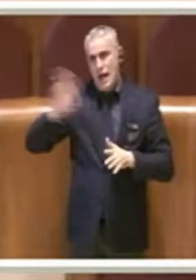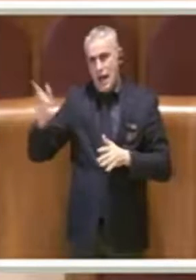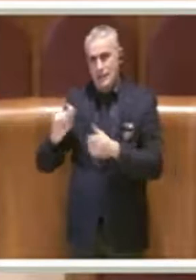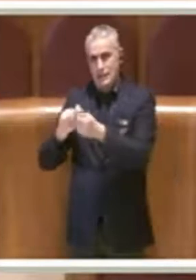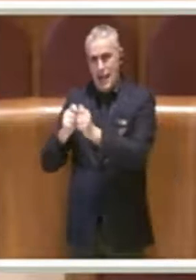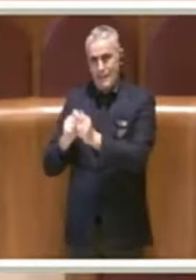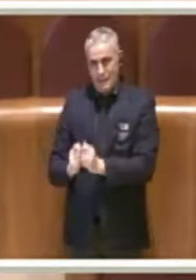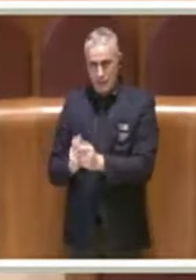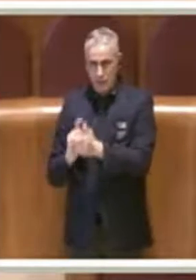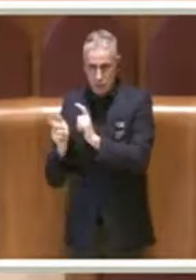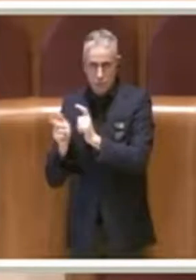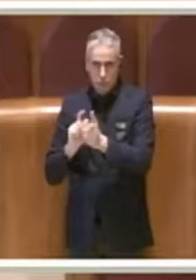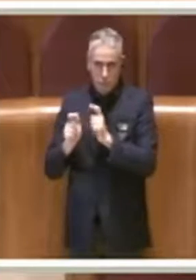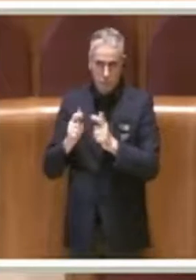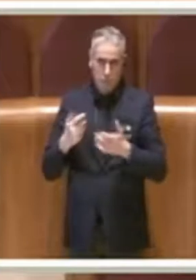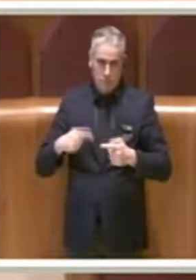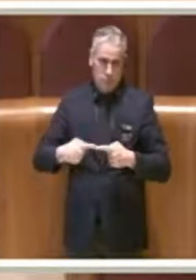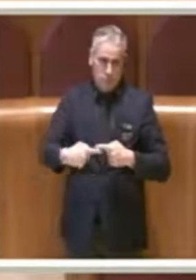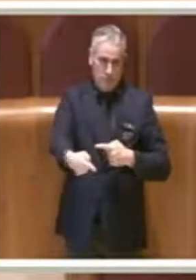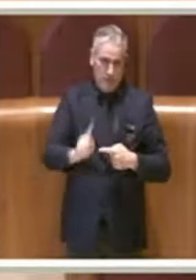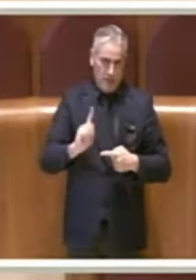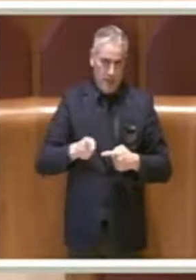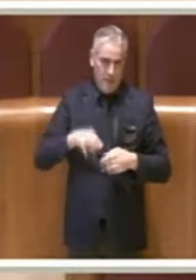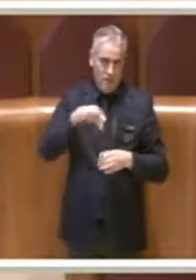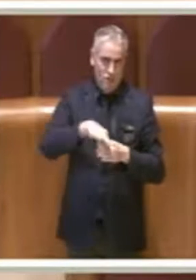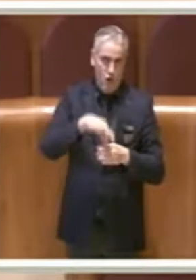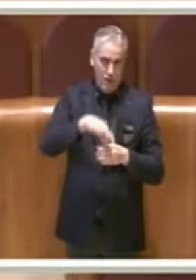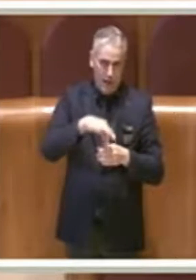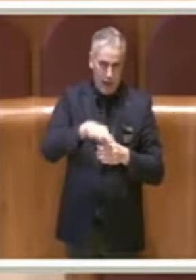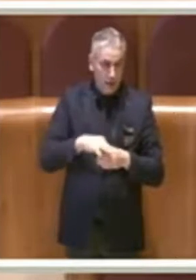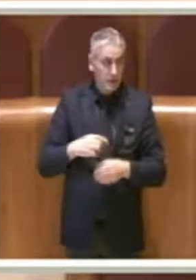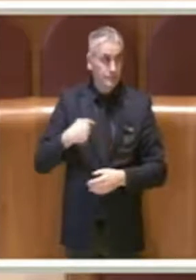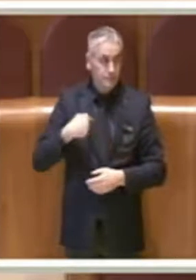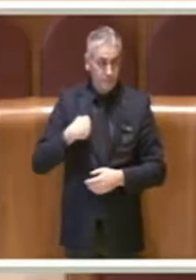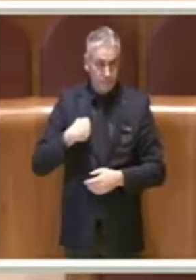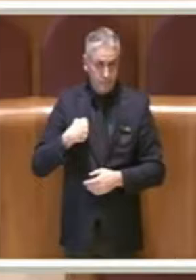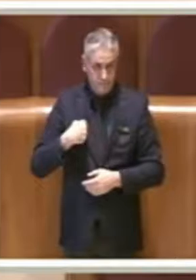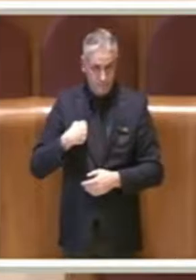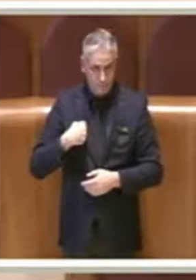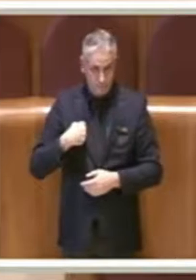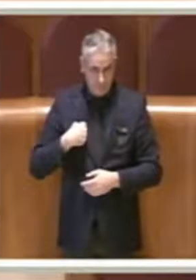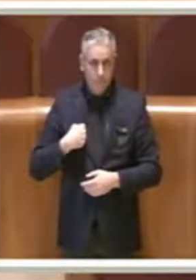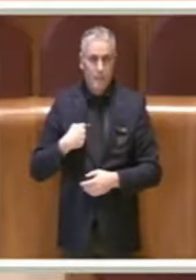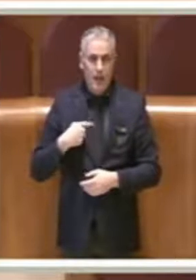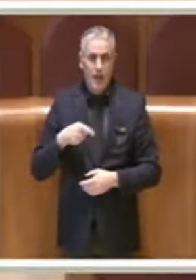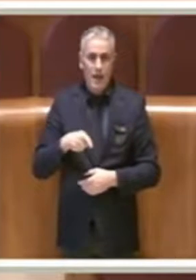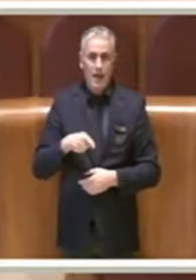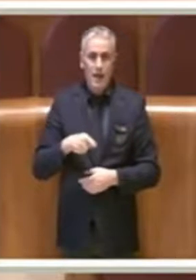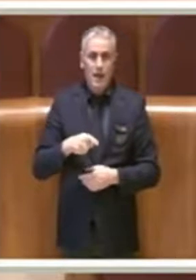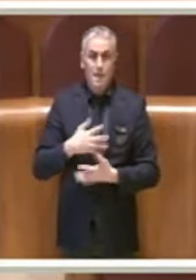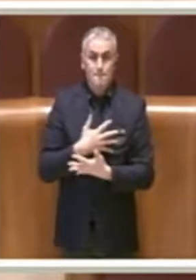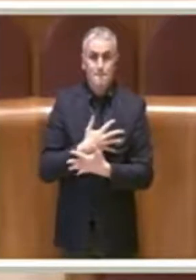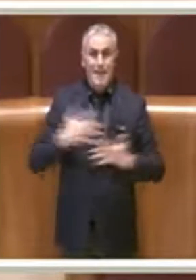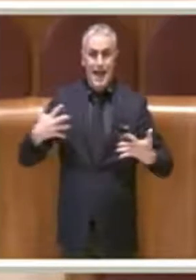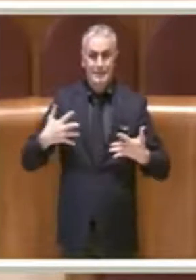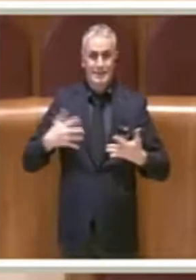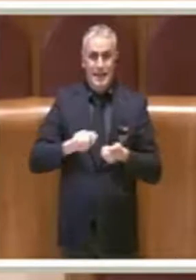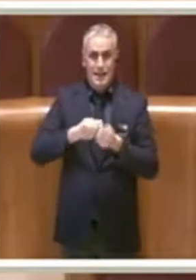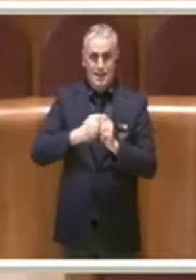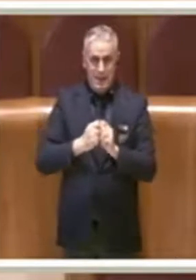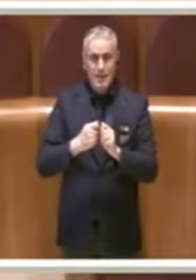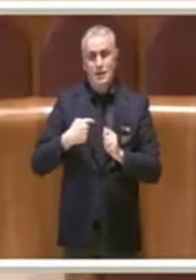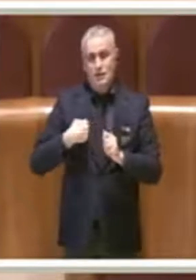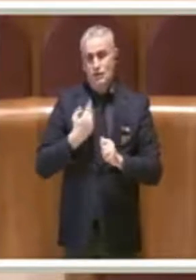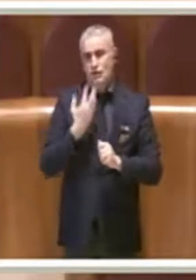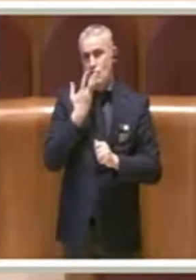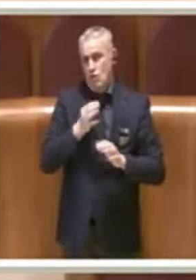che noi andremo a votare. Io farò, al di là di questo maxi emendamento, un ragionamento molto